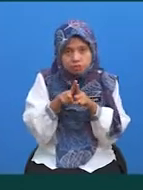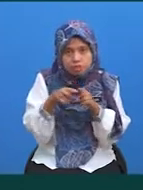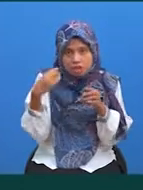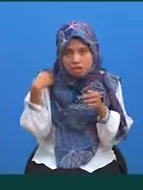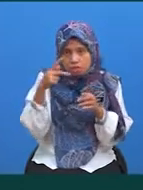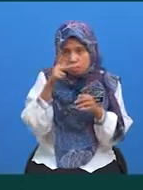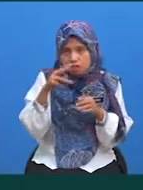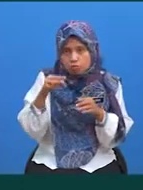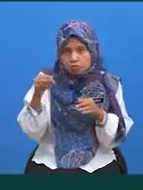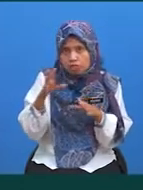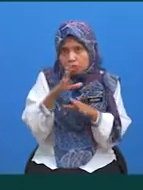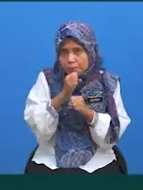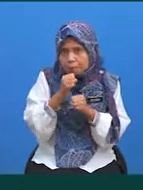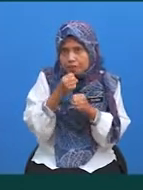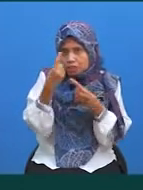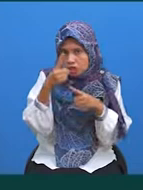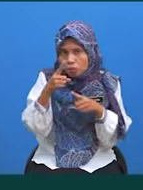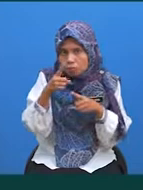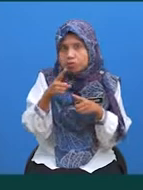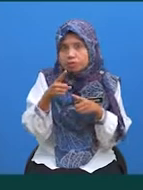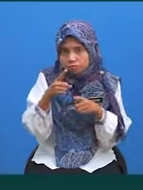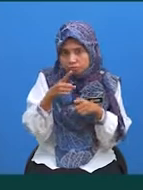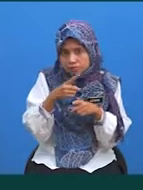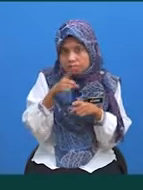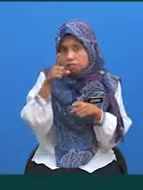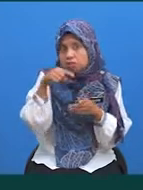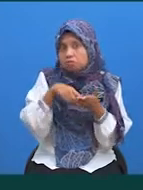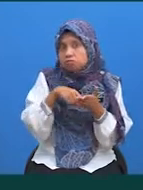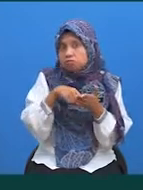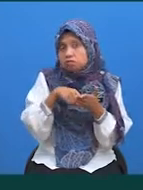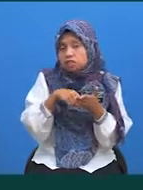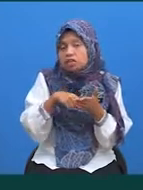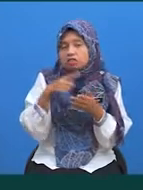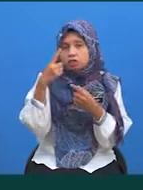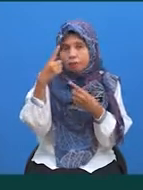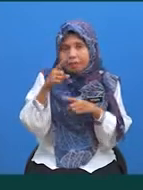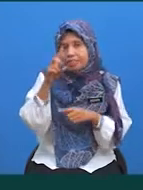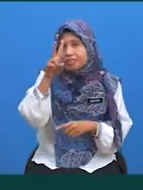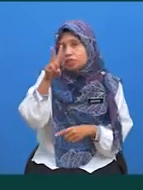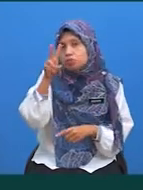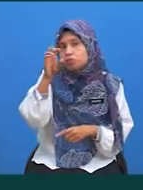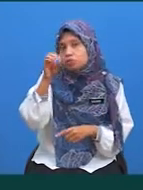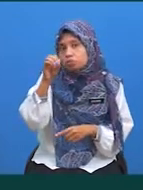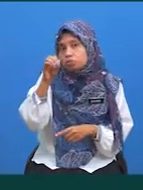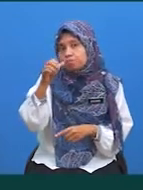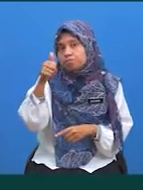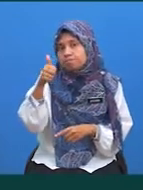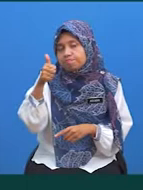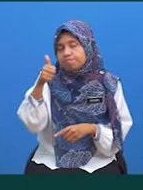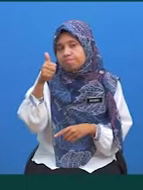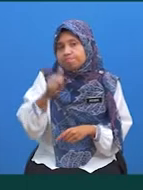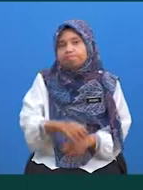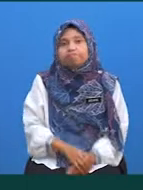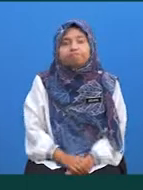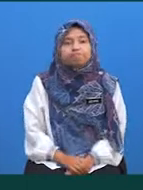murid-murid dapat jawapan seperti ini? Ya, jawapannya ialah 20 Tahniah Bagus